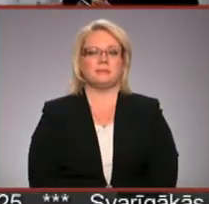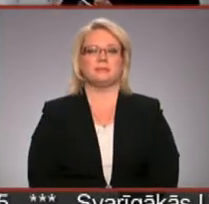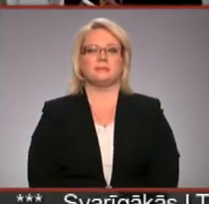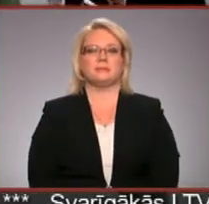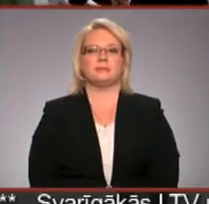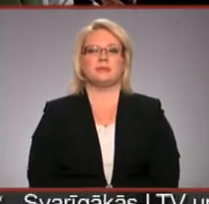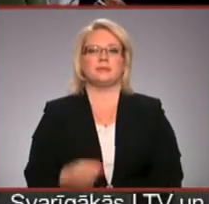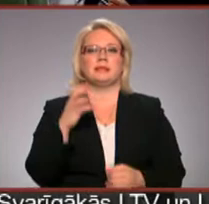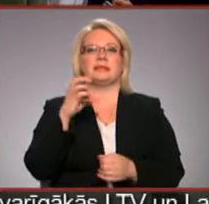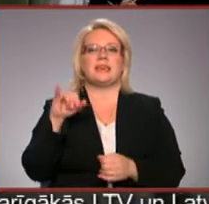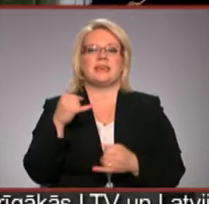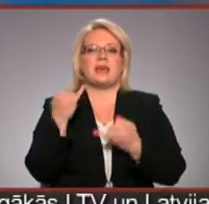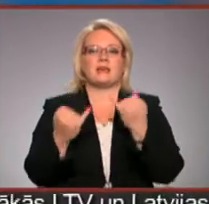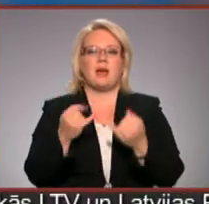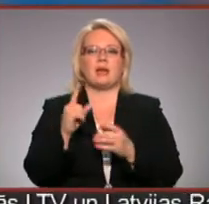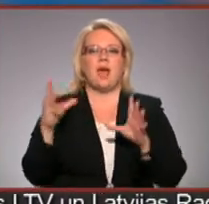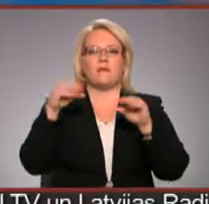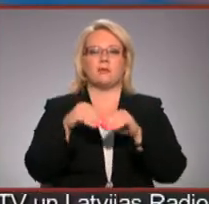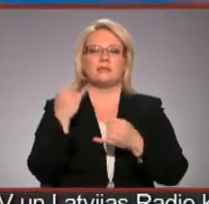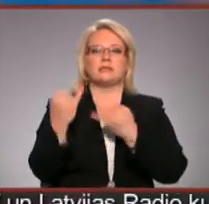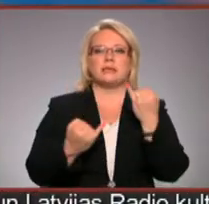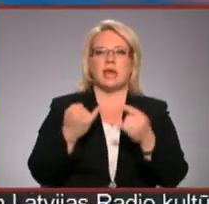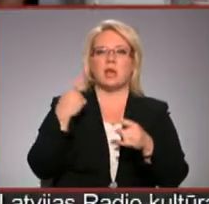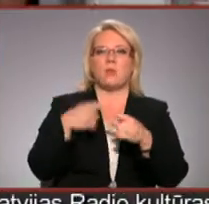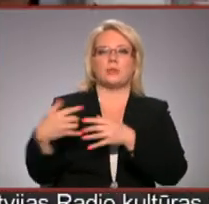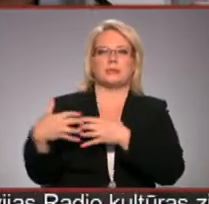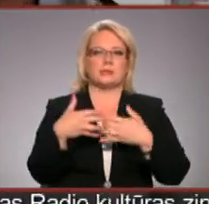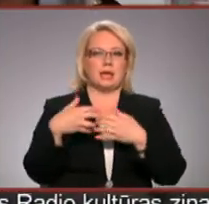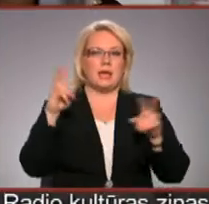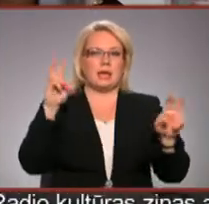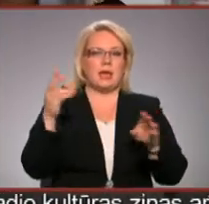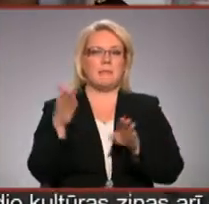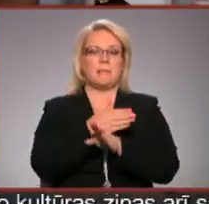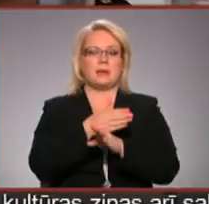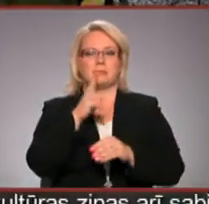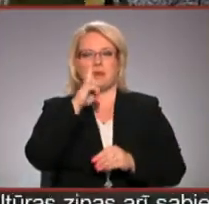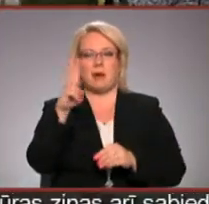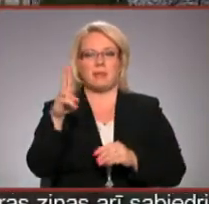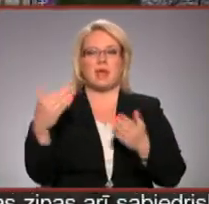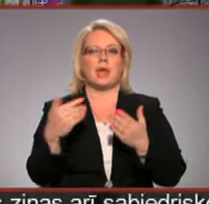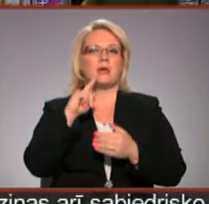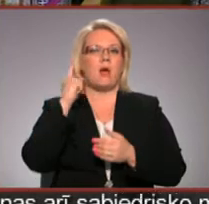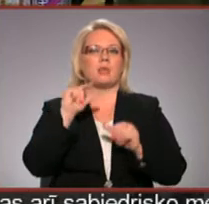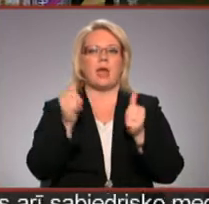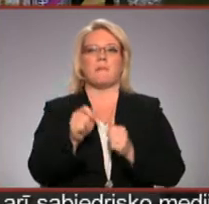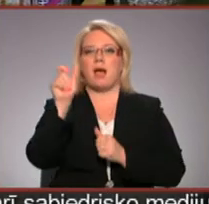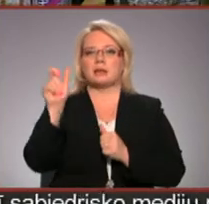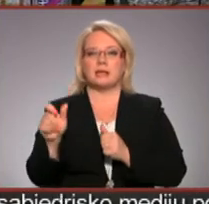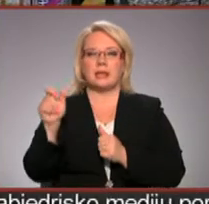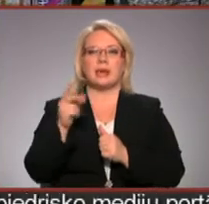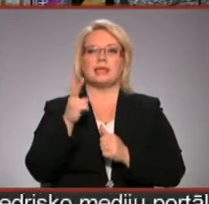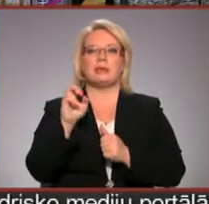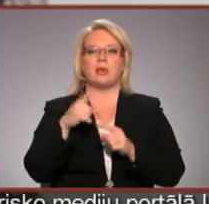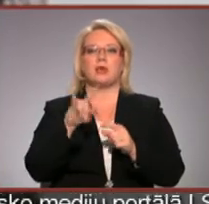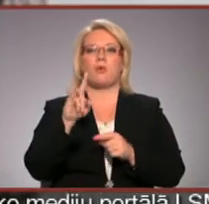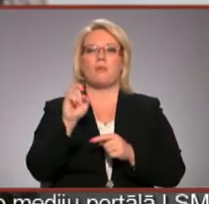Cīņa ir mēģinājums apvienot jēdziens cīņa un cīņa. Pirms nepilnām divām nedēļām jaunie mākslinieki Inga ģibieta, Klaus